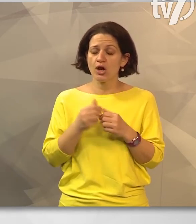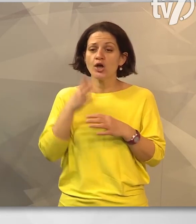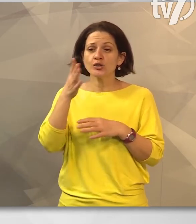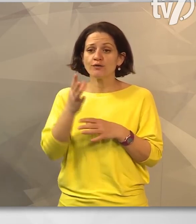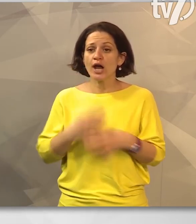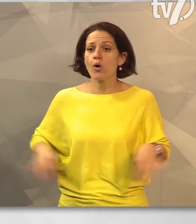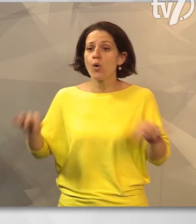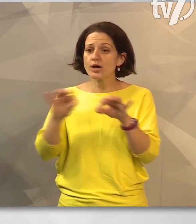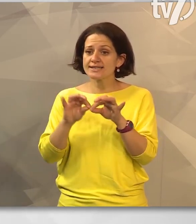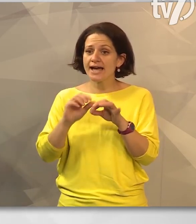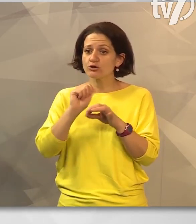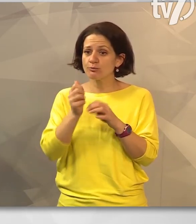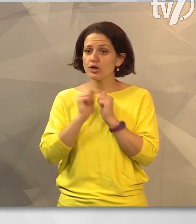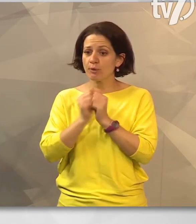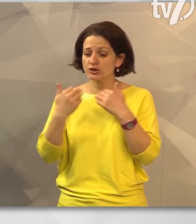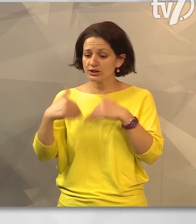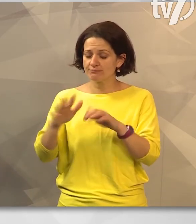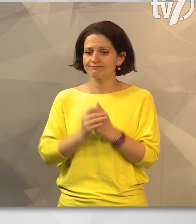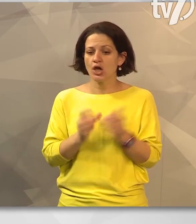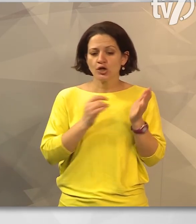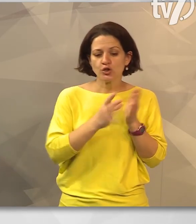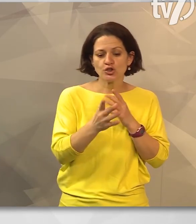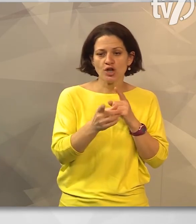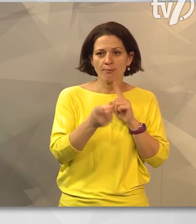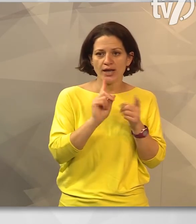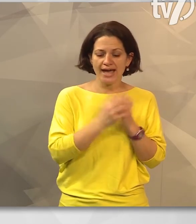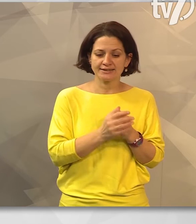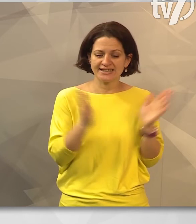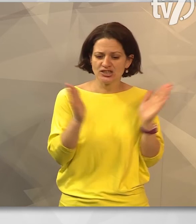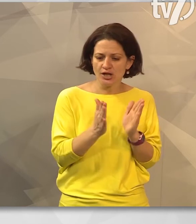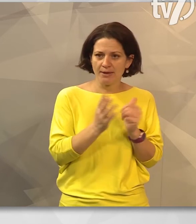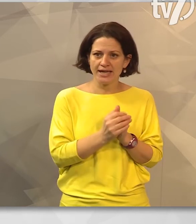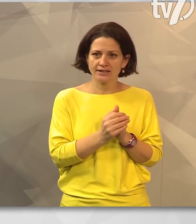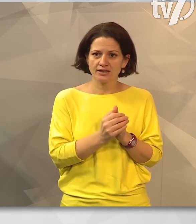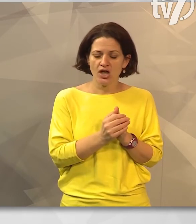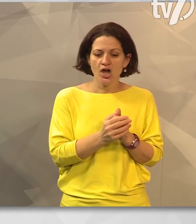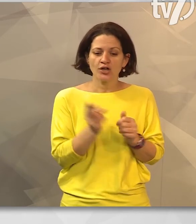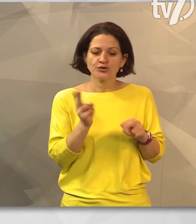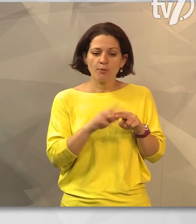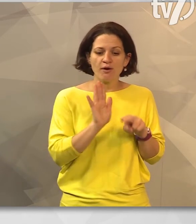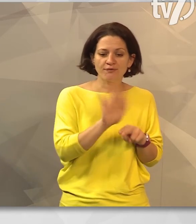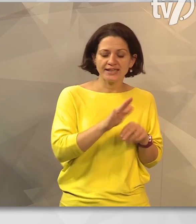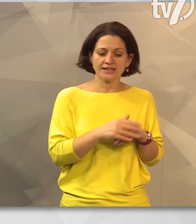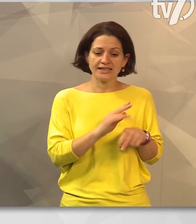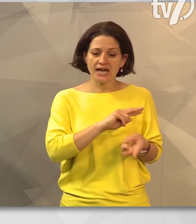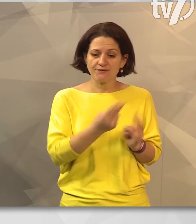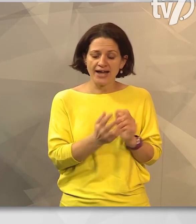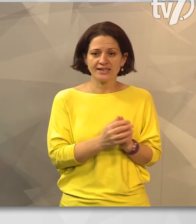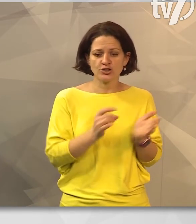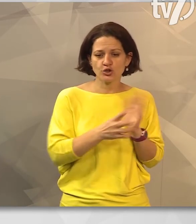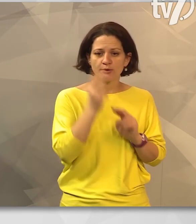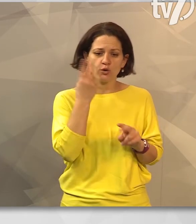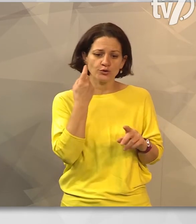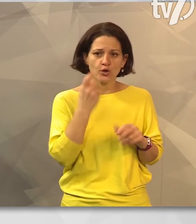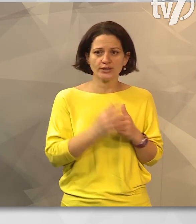országos magyar bajnokságot indítson. Sokat gyorsabb a játék, kisebb helyen, ezáltal több a fékezés, több az irányváltás, gyorsabban